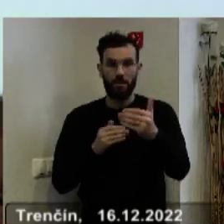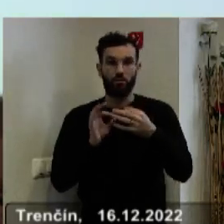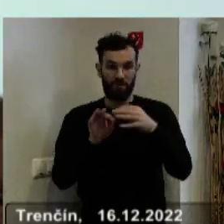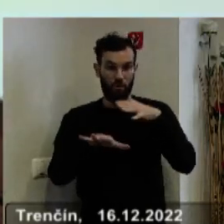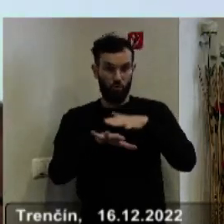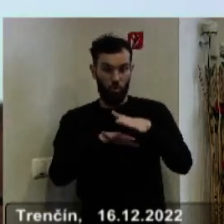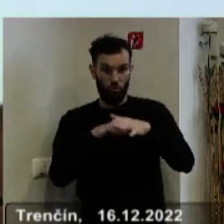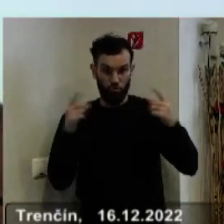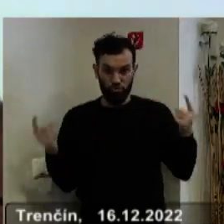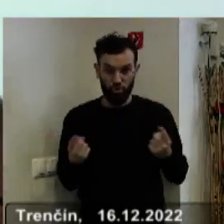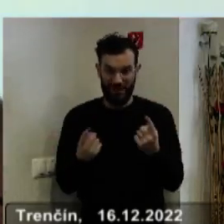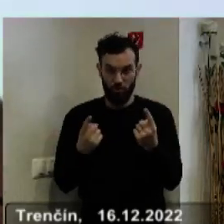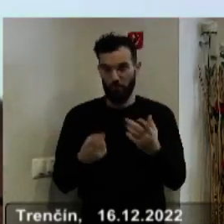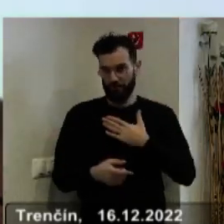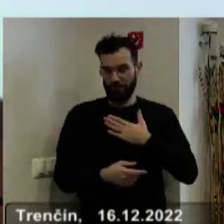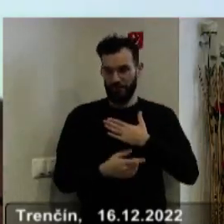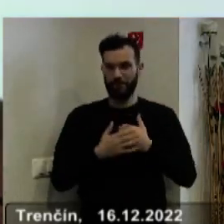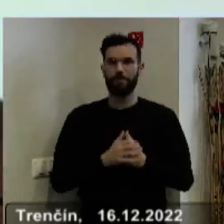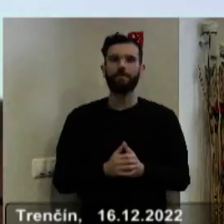kontrolnej činnosti hlavného kontrolora.